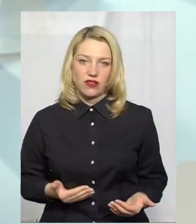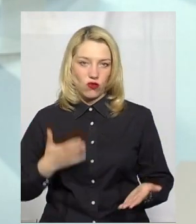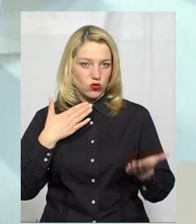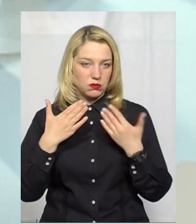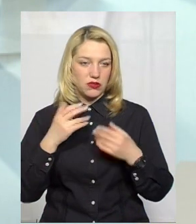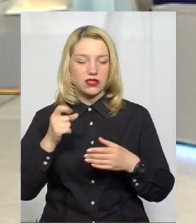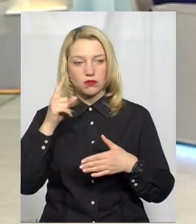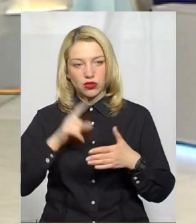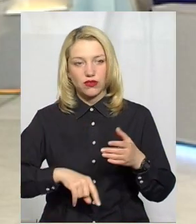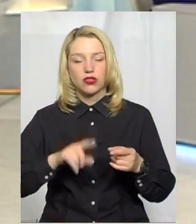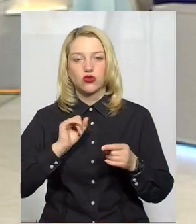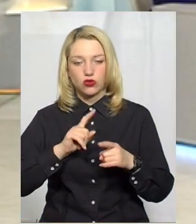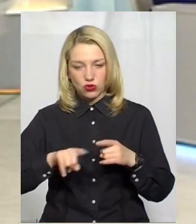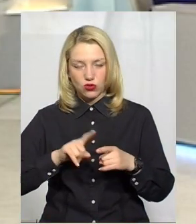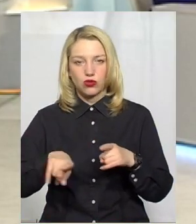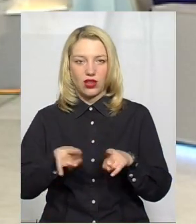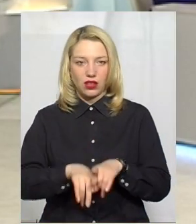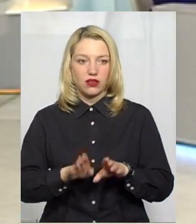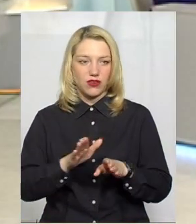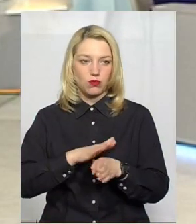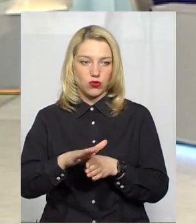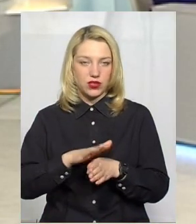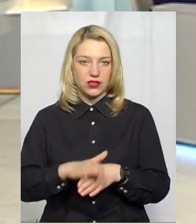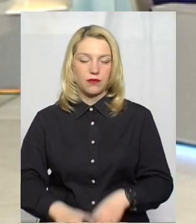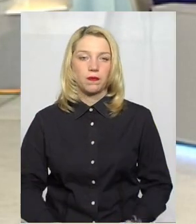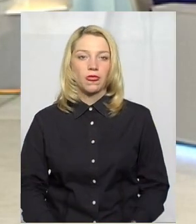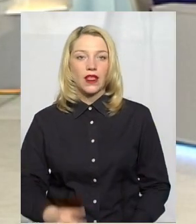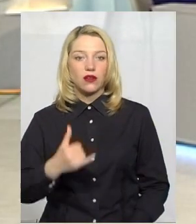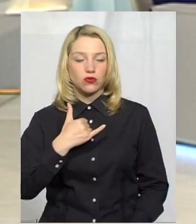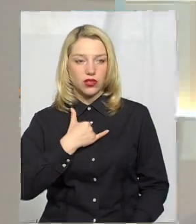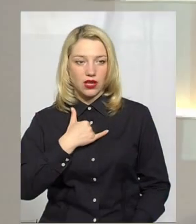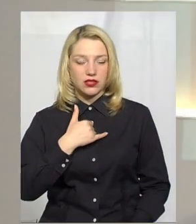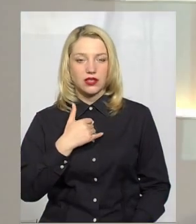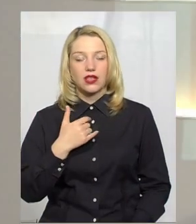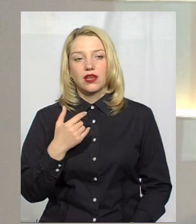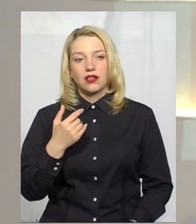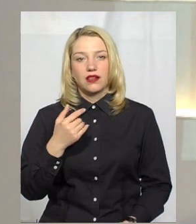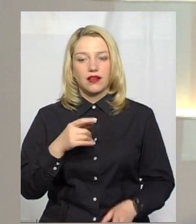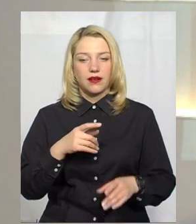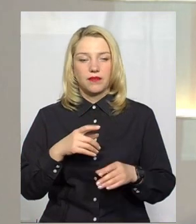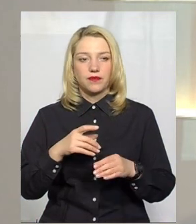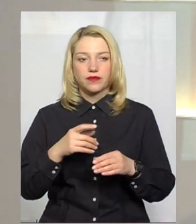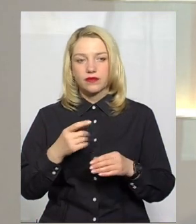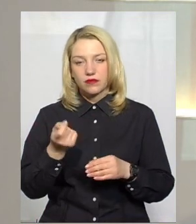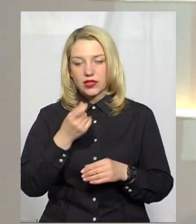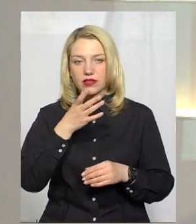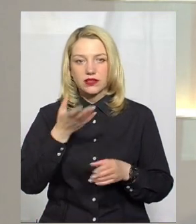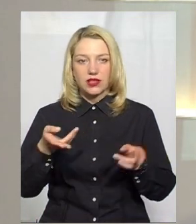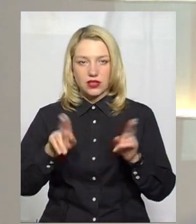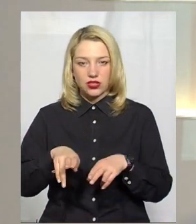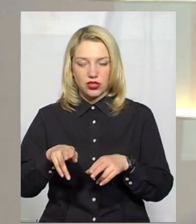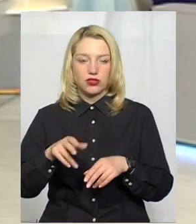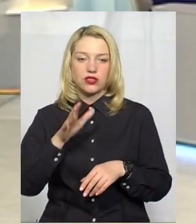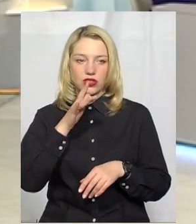сподіваємось, що так скоро і відбудеться. У нас не так багато залишилось часу. Хочеться ще поговорити про